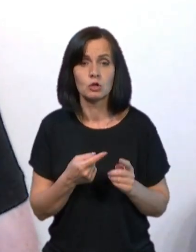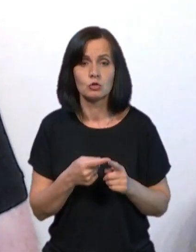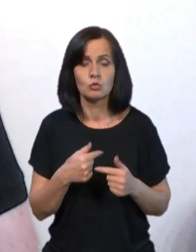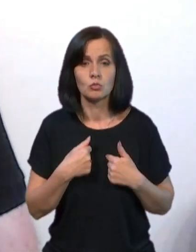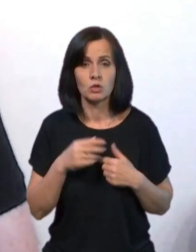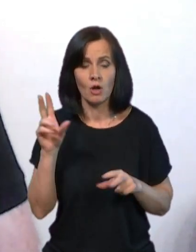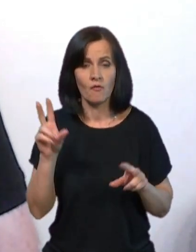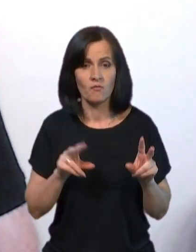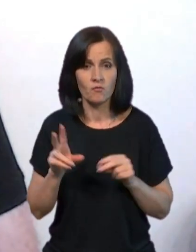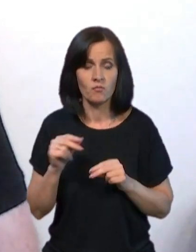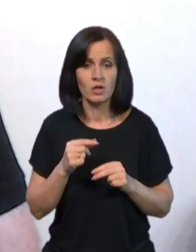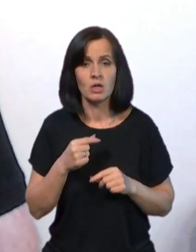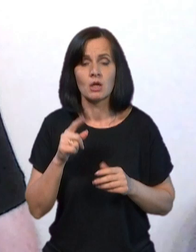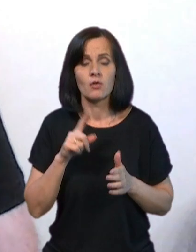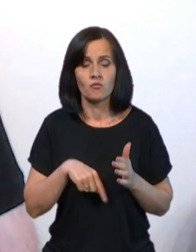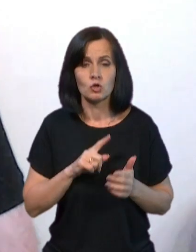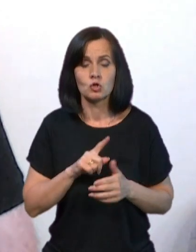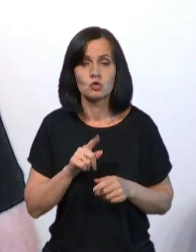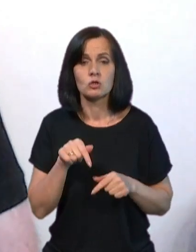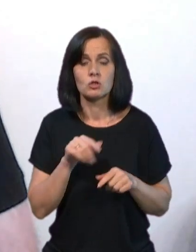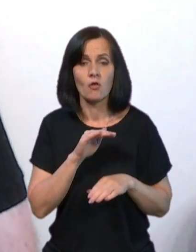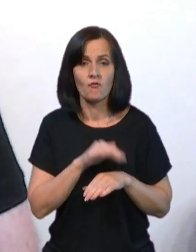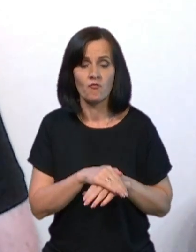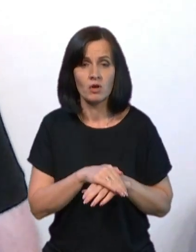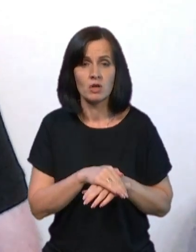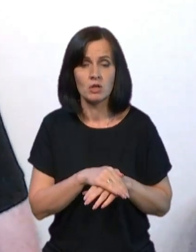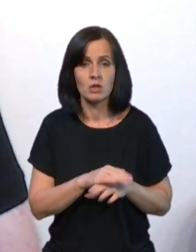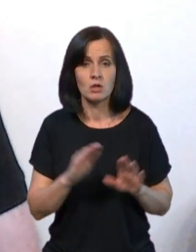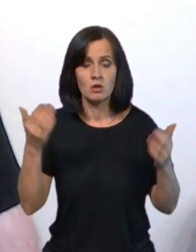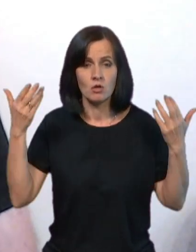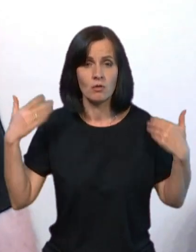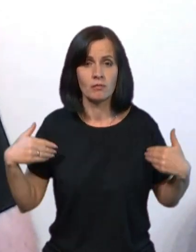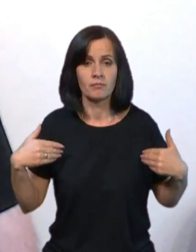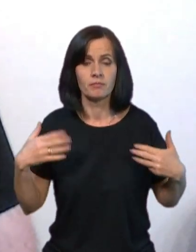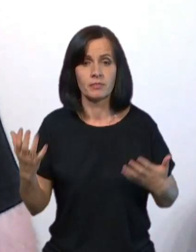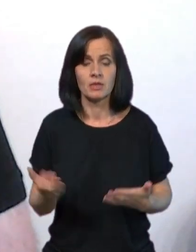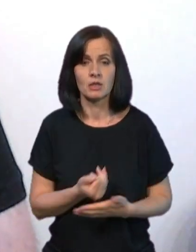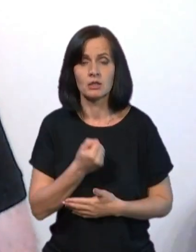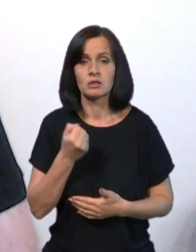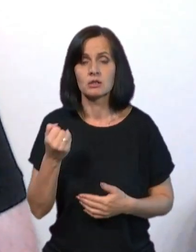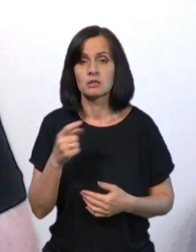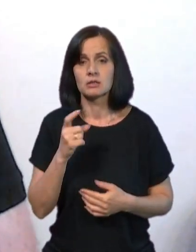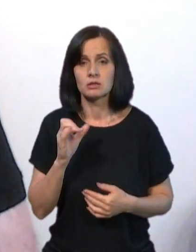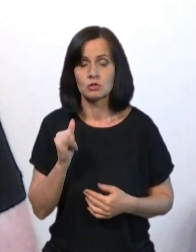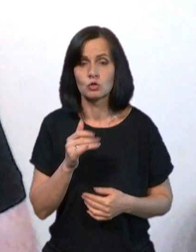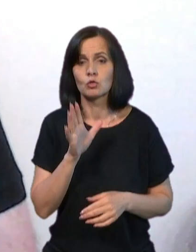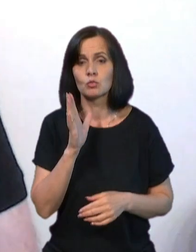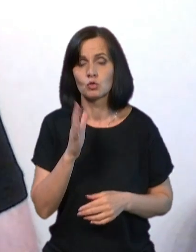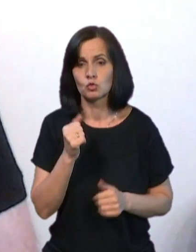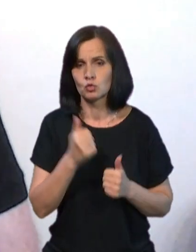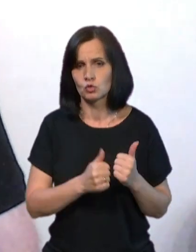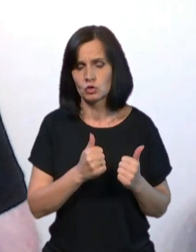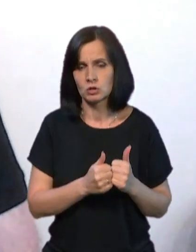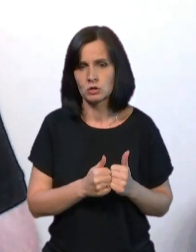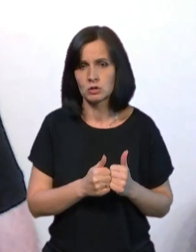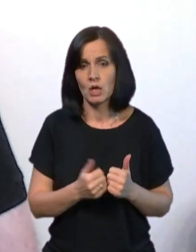вважаю, я переконаний, що ті факти на тлі успіхів Збройних сил України, вони будуть частіше. Тим